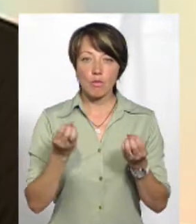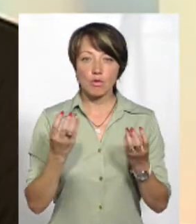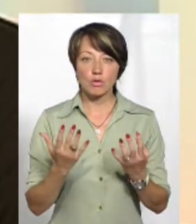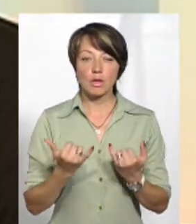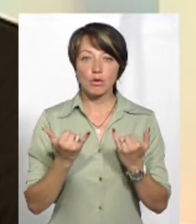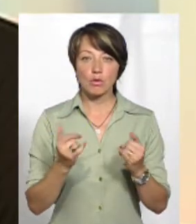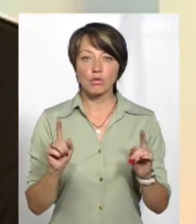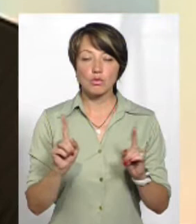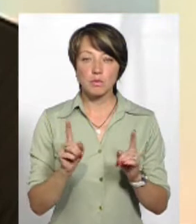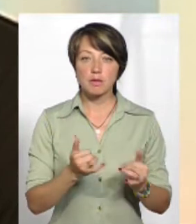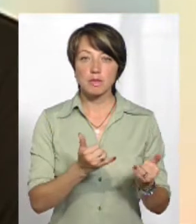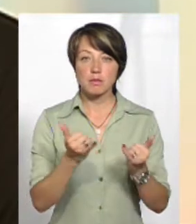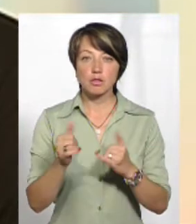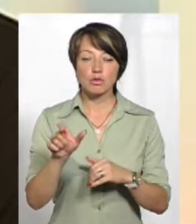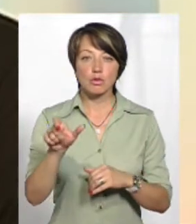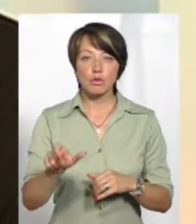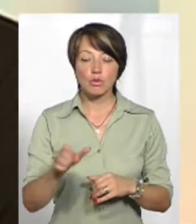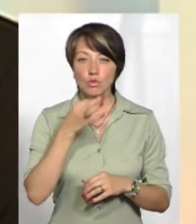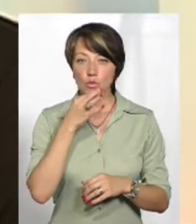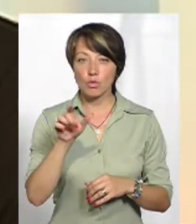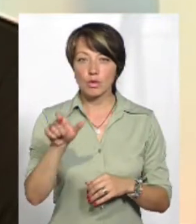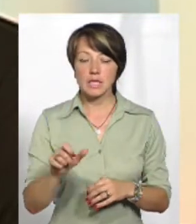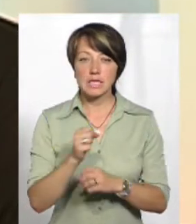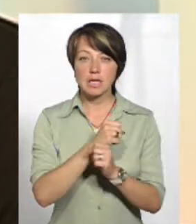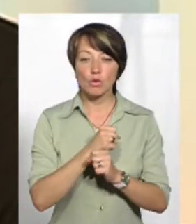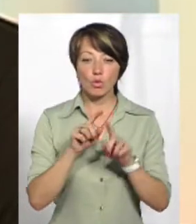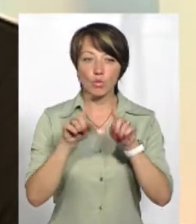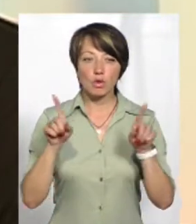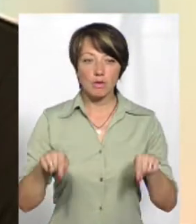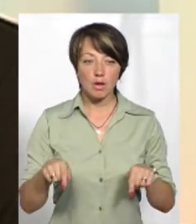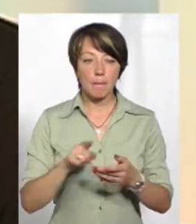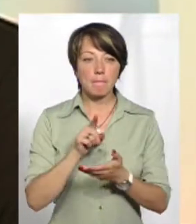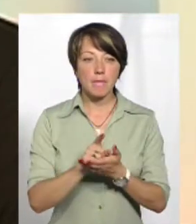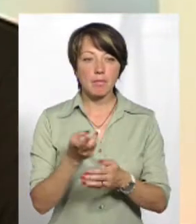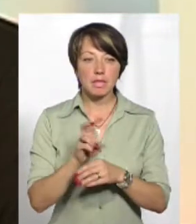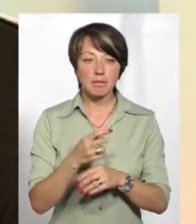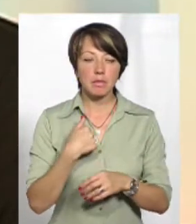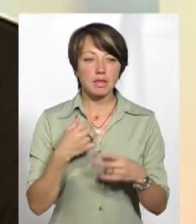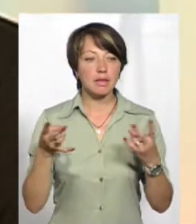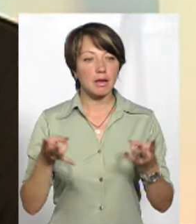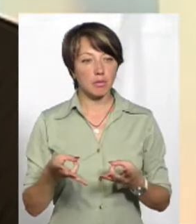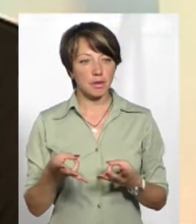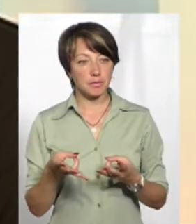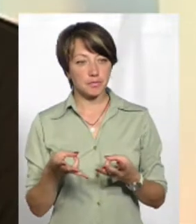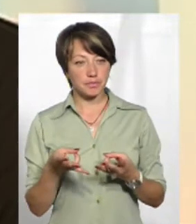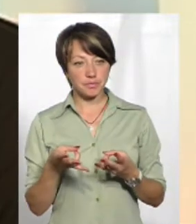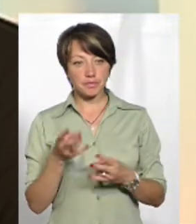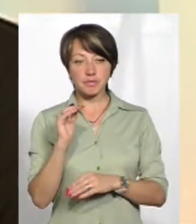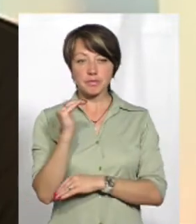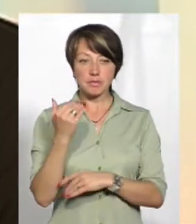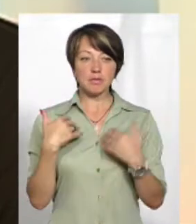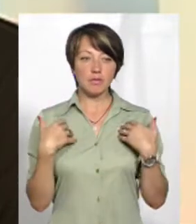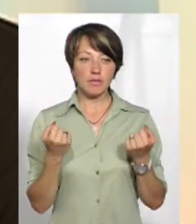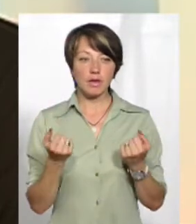для того, щоб забезпечити любу людину санаторною потівкою, вона має прийти і сказати, мені треба дитину